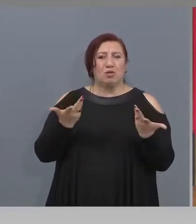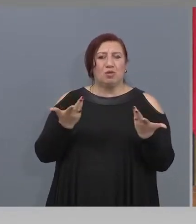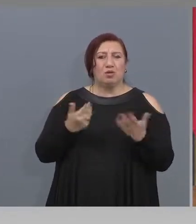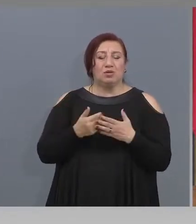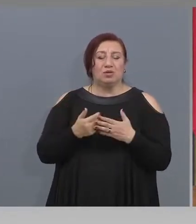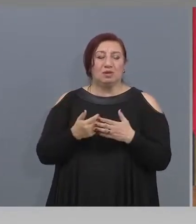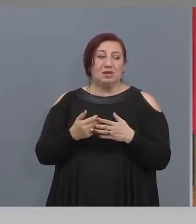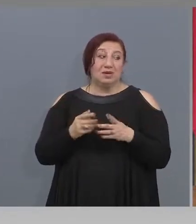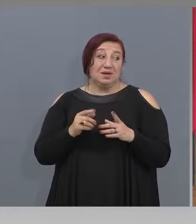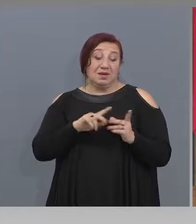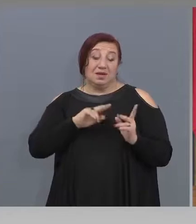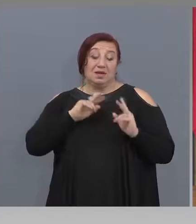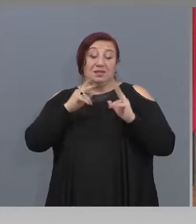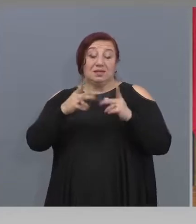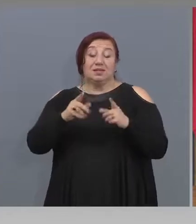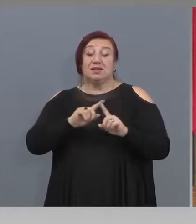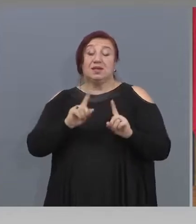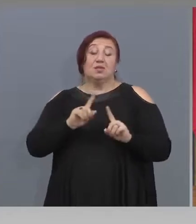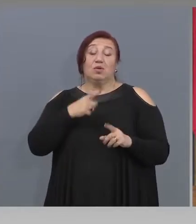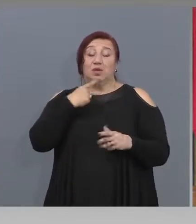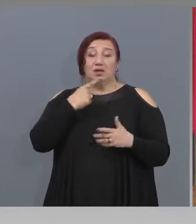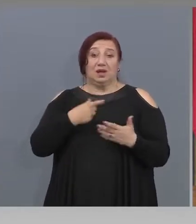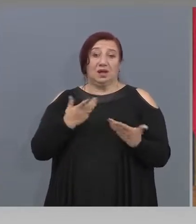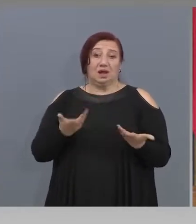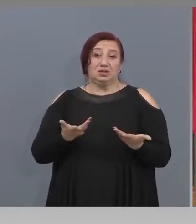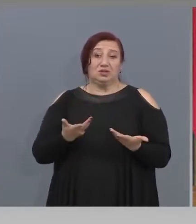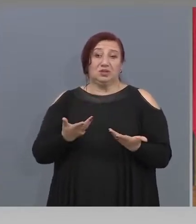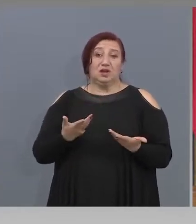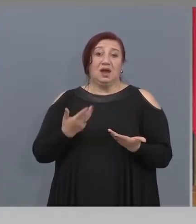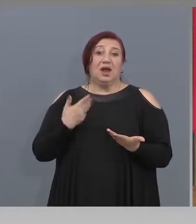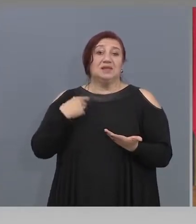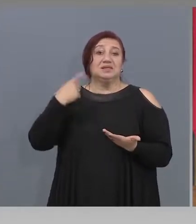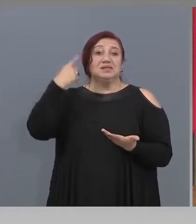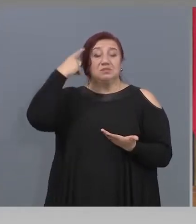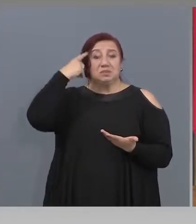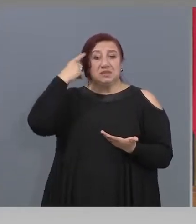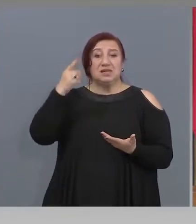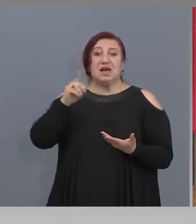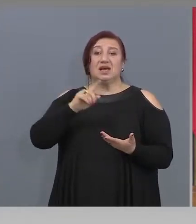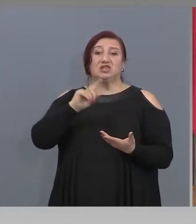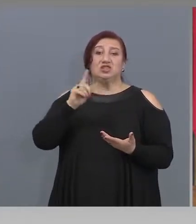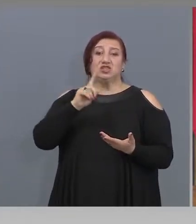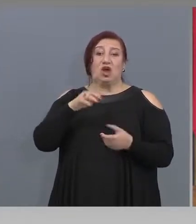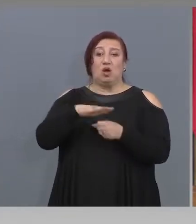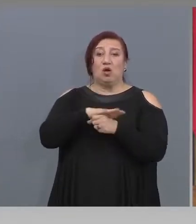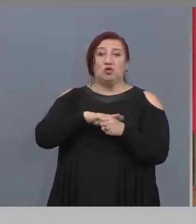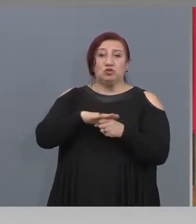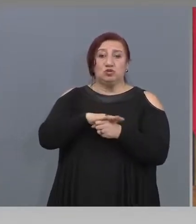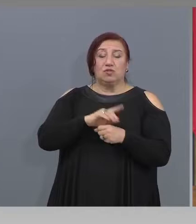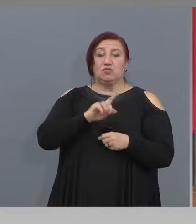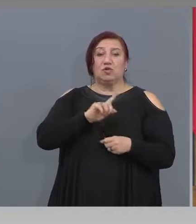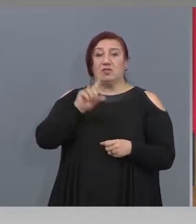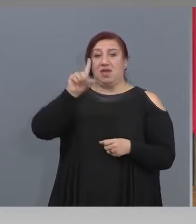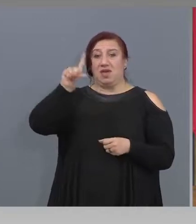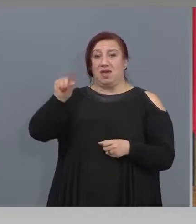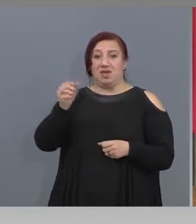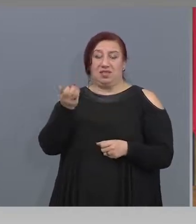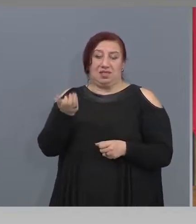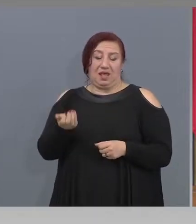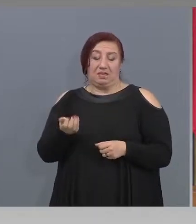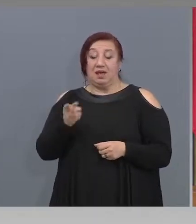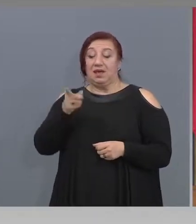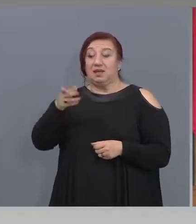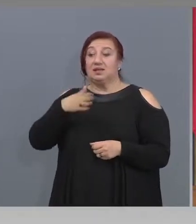Не мога да ви кажа това, мисля, че не е, Ваня. Мисля, че не е найема, те имат договор за да изработят този